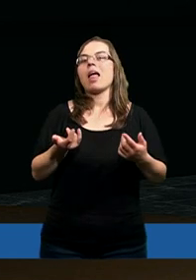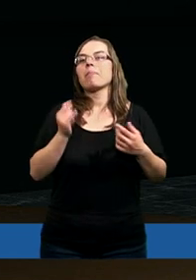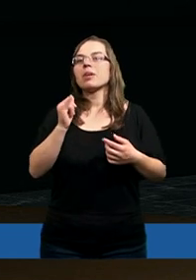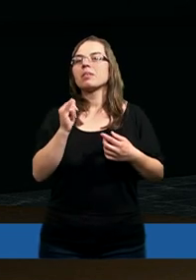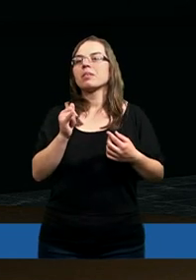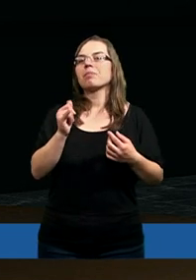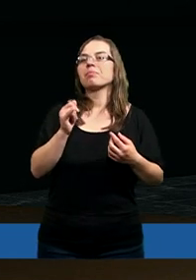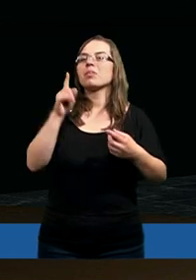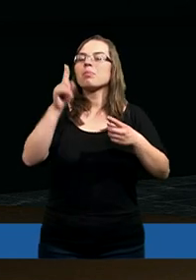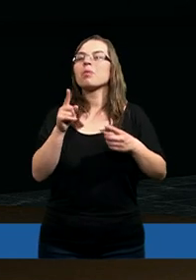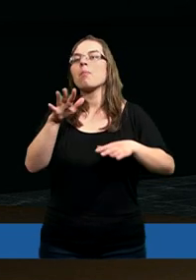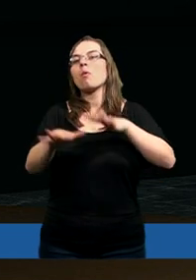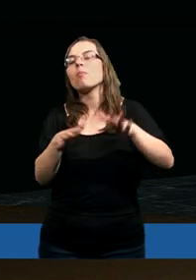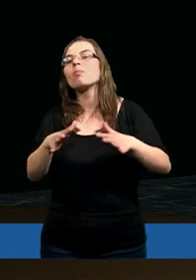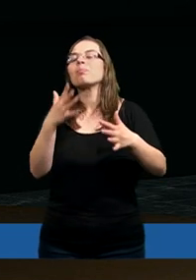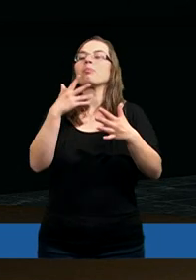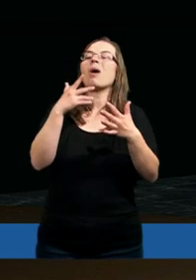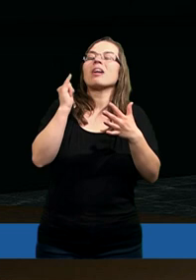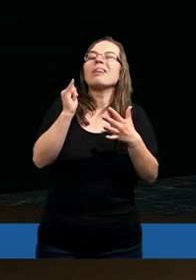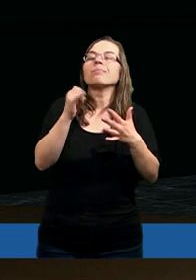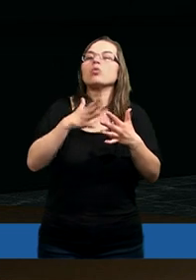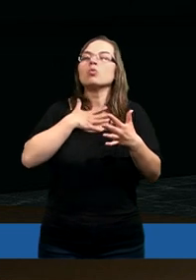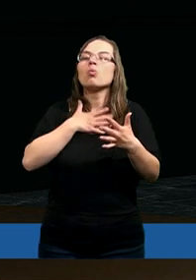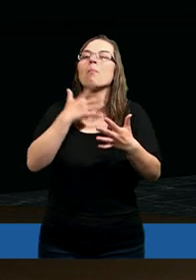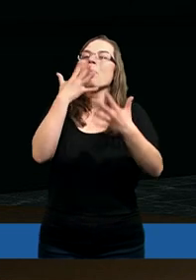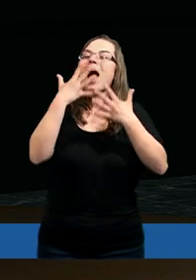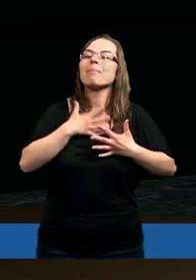grzechu, pobłażali swoim namiętnościom,